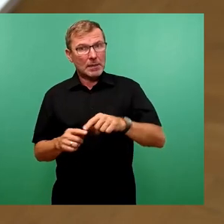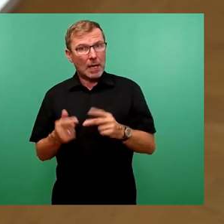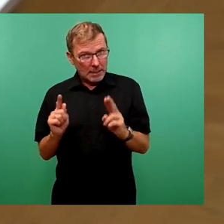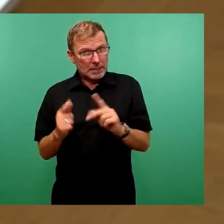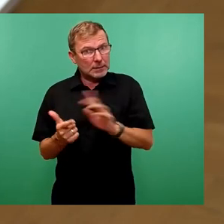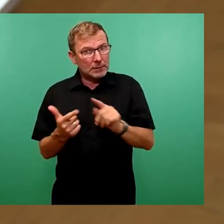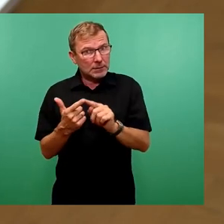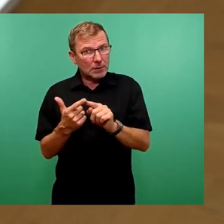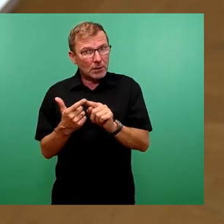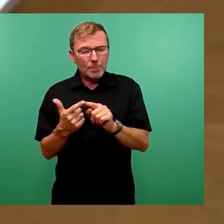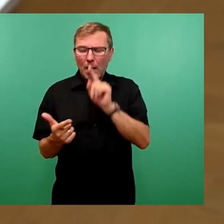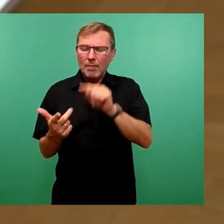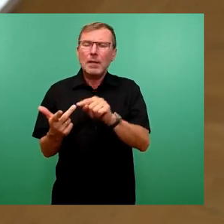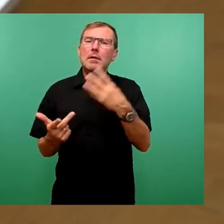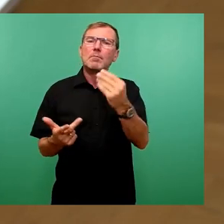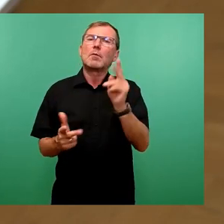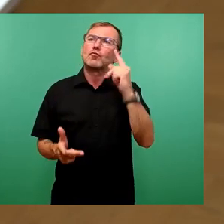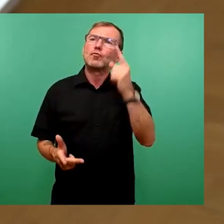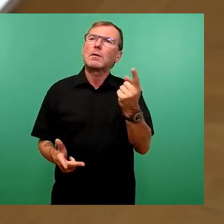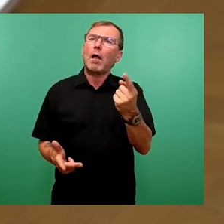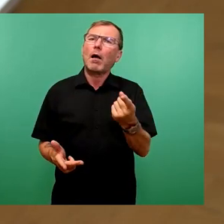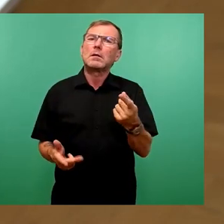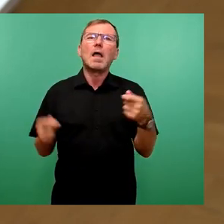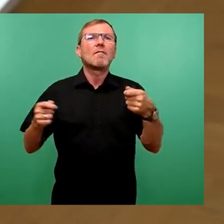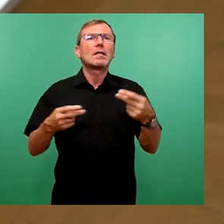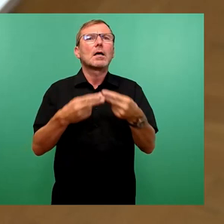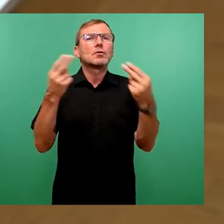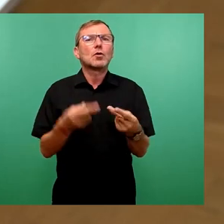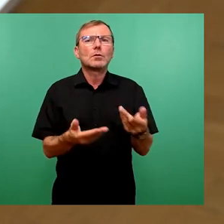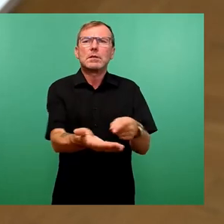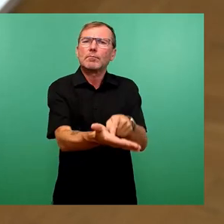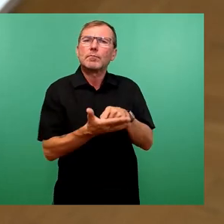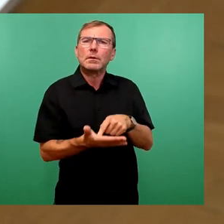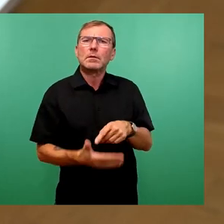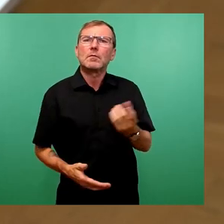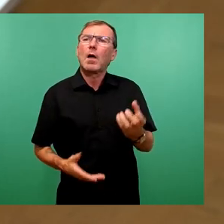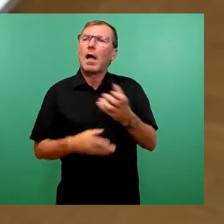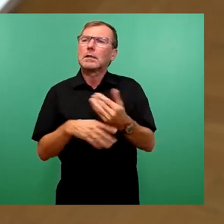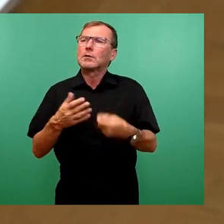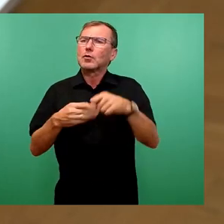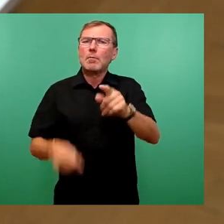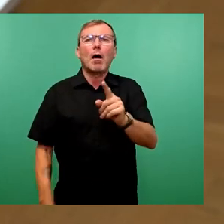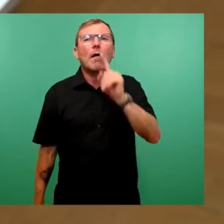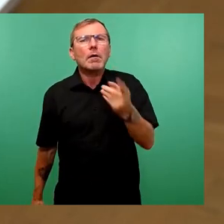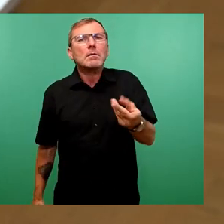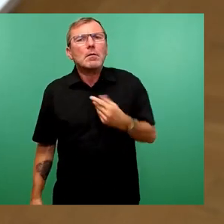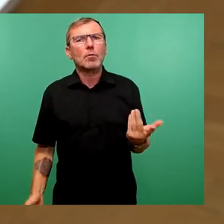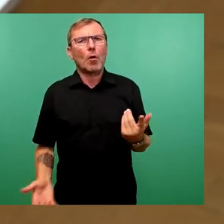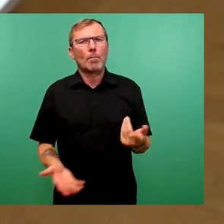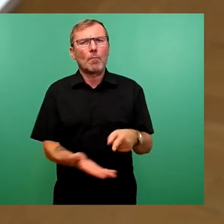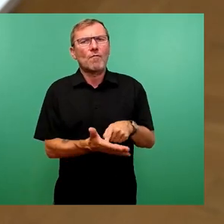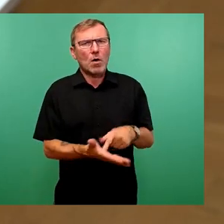Wann bekommt der Stadtrat das Finanzierungskonzept für den Ersatzneubau der Schwimmhalle Klotsche vorgelegt?